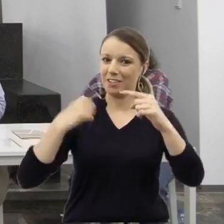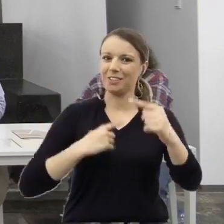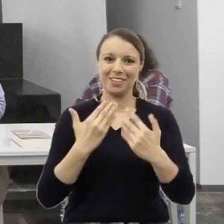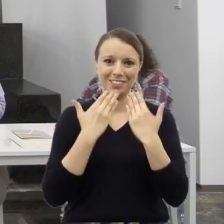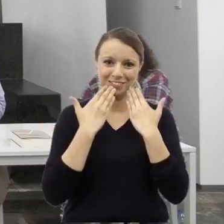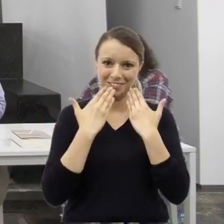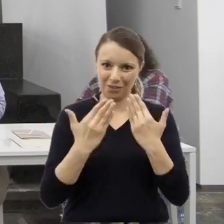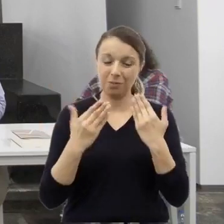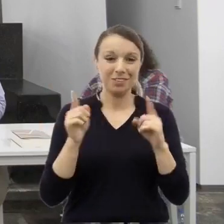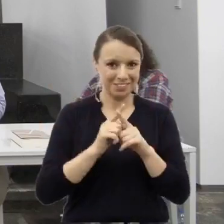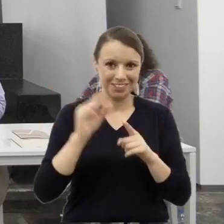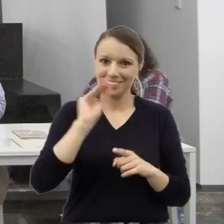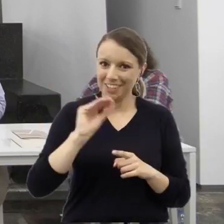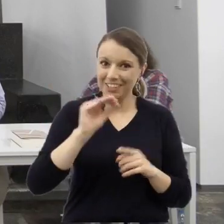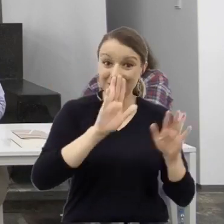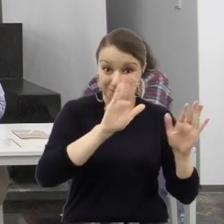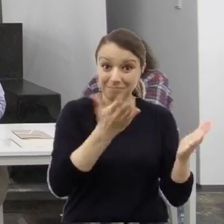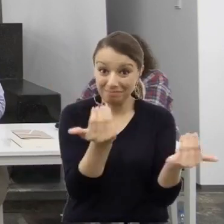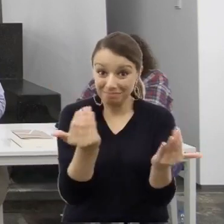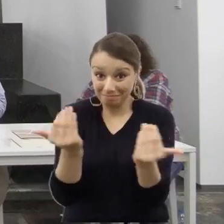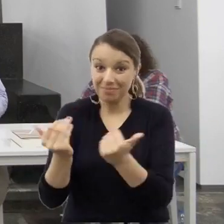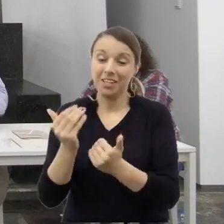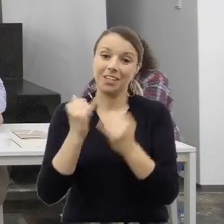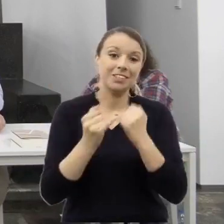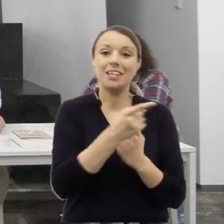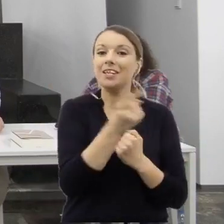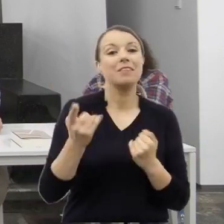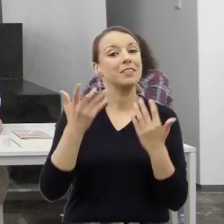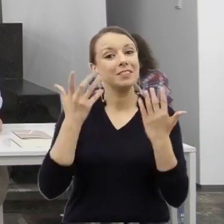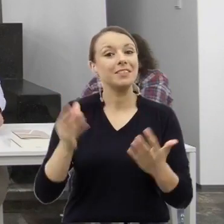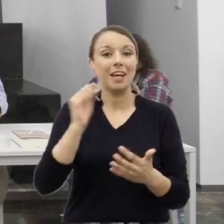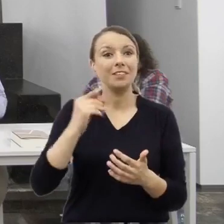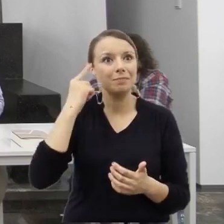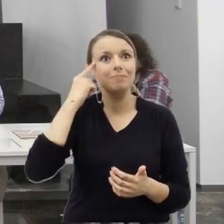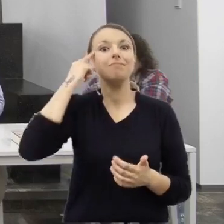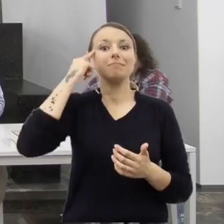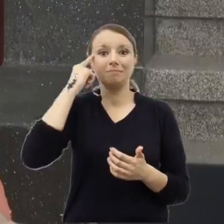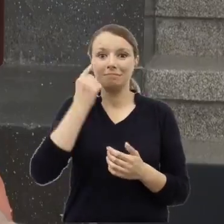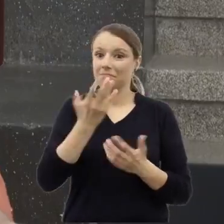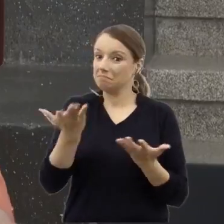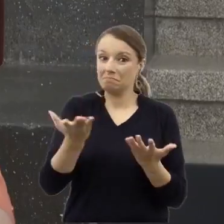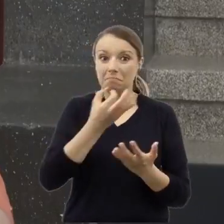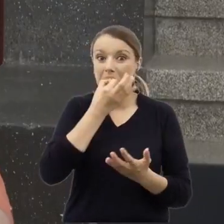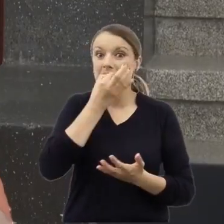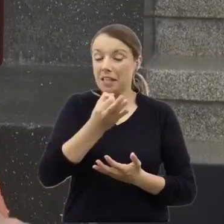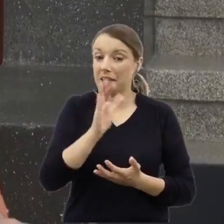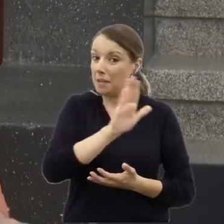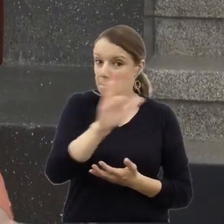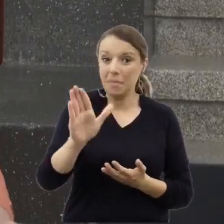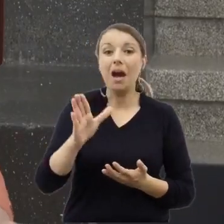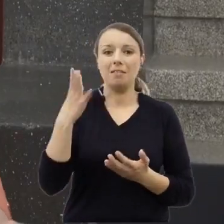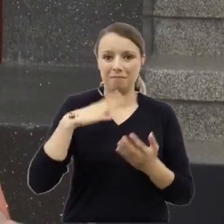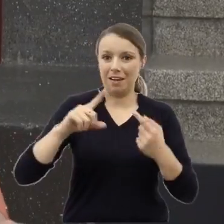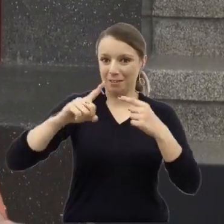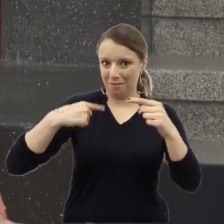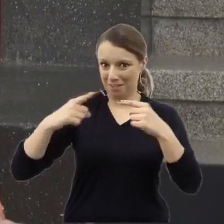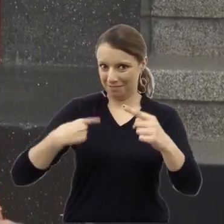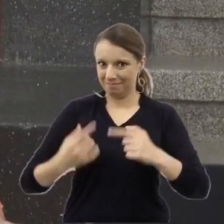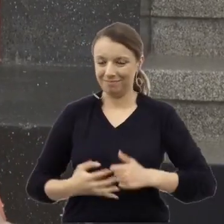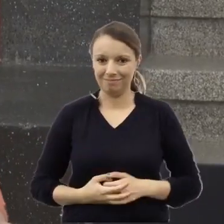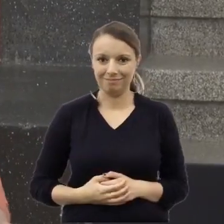Prosimy do zadawania, jeżeli Państwo chcielibyście jeszcze o coś zapytać do precyzującego. Mamy pytanie, czy